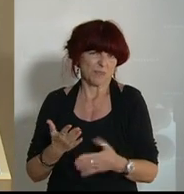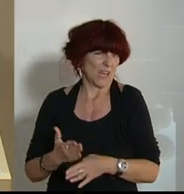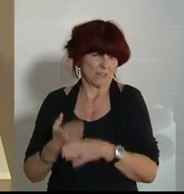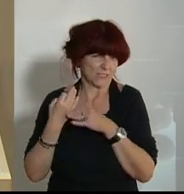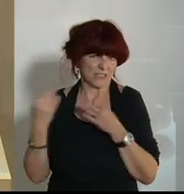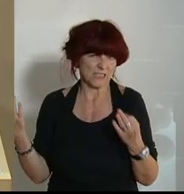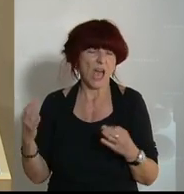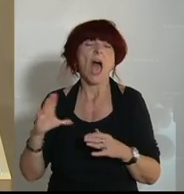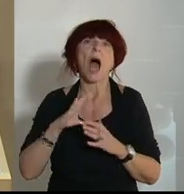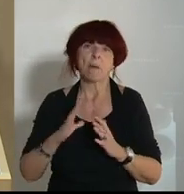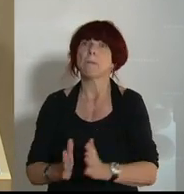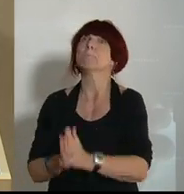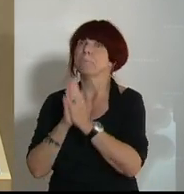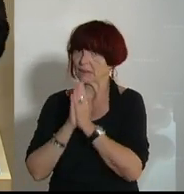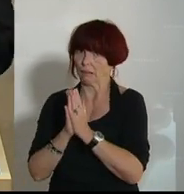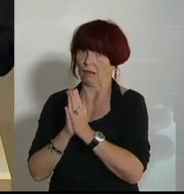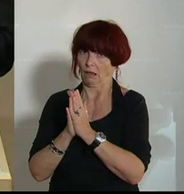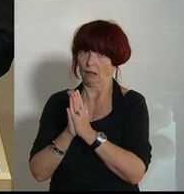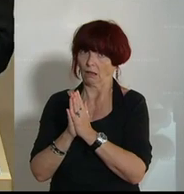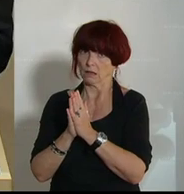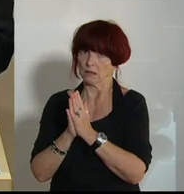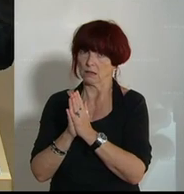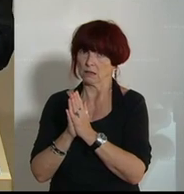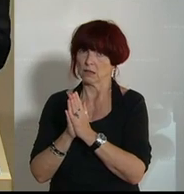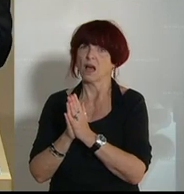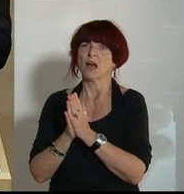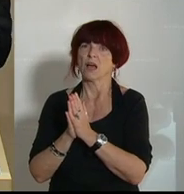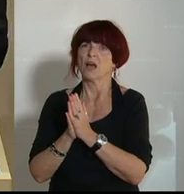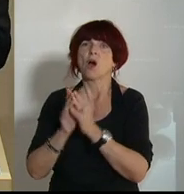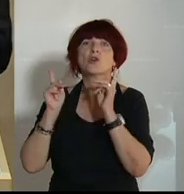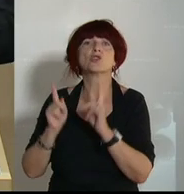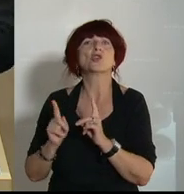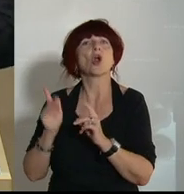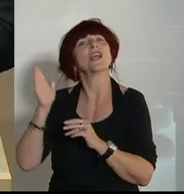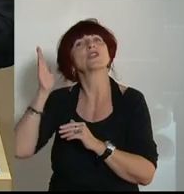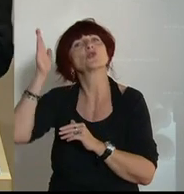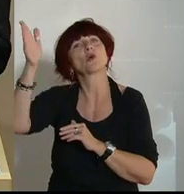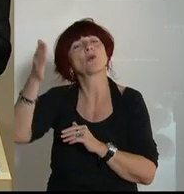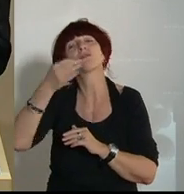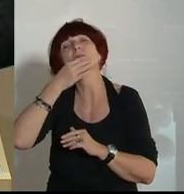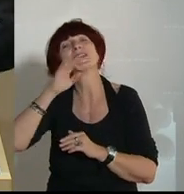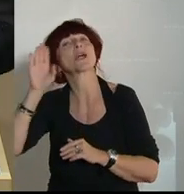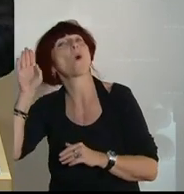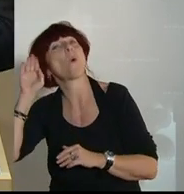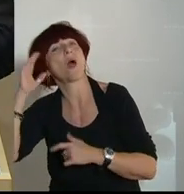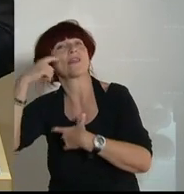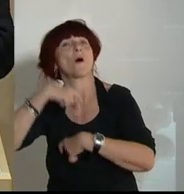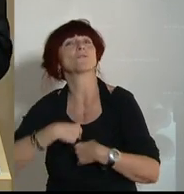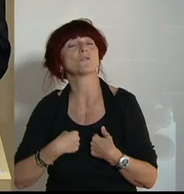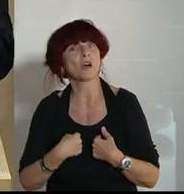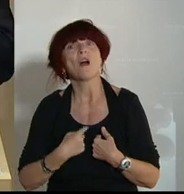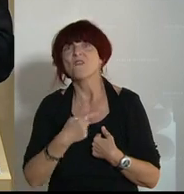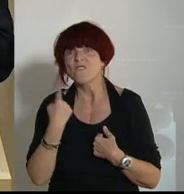ich möchte nur bitten, hören Sie einfach zukünftig ein bisschen mehr zu. Wir meinen es wirklich